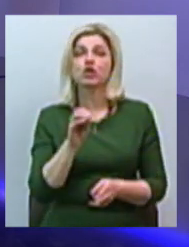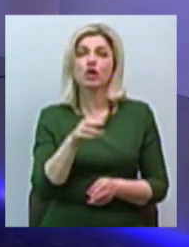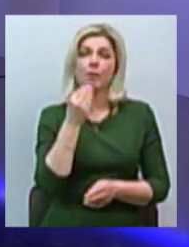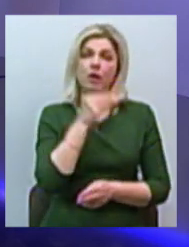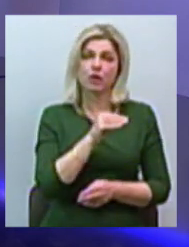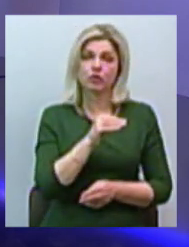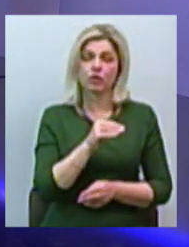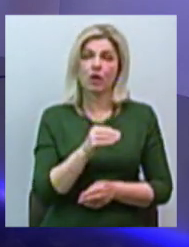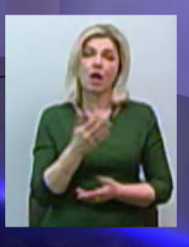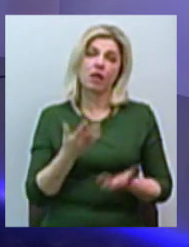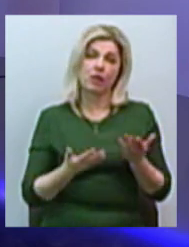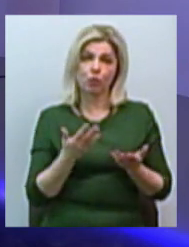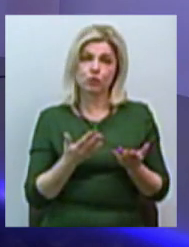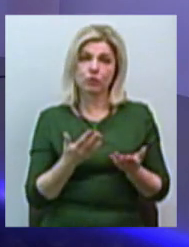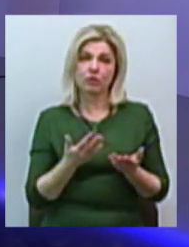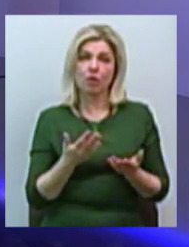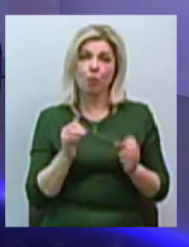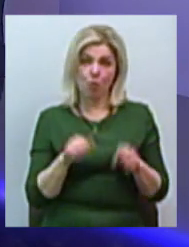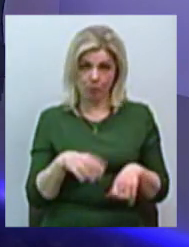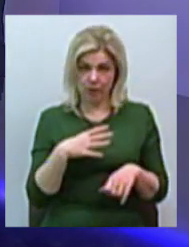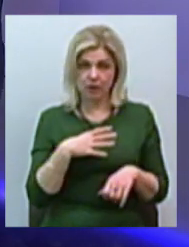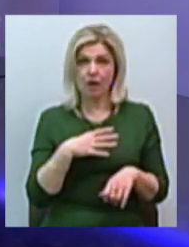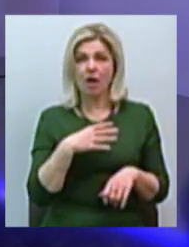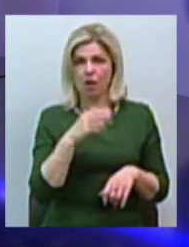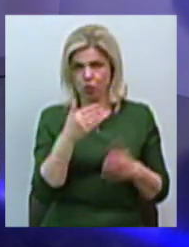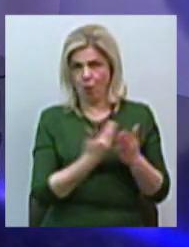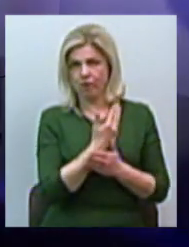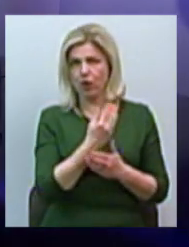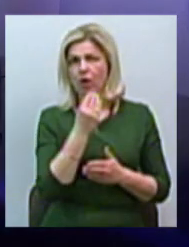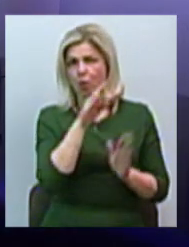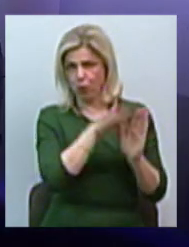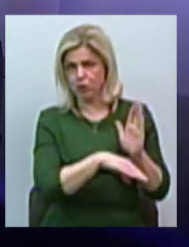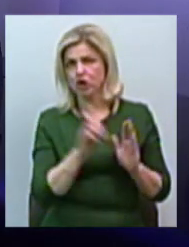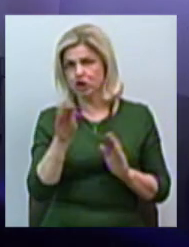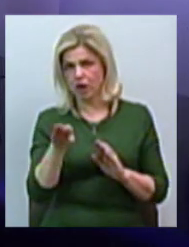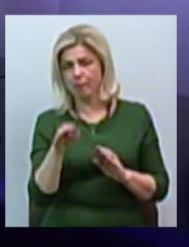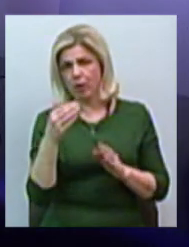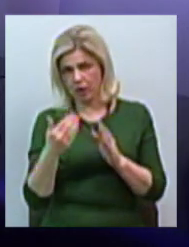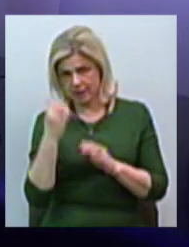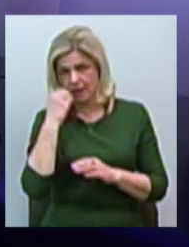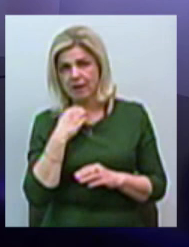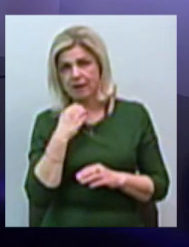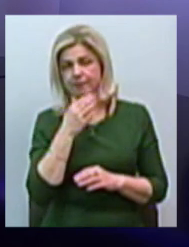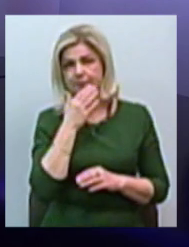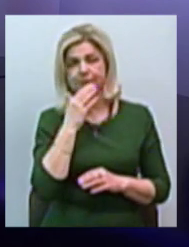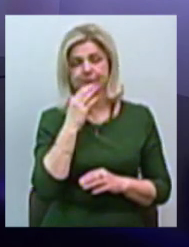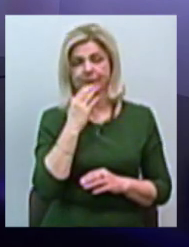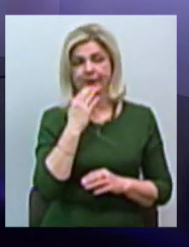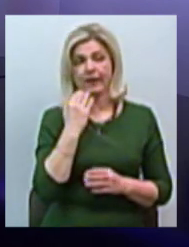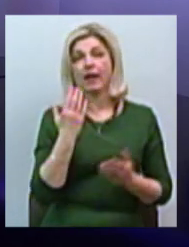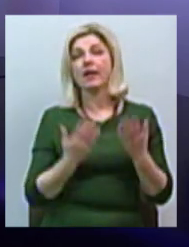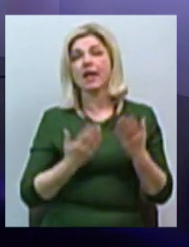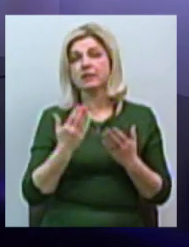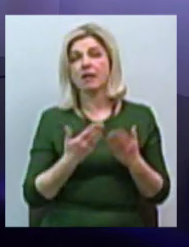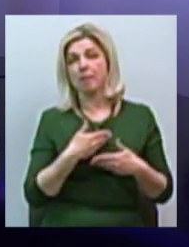нові будуть гірші і менші вигідні, ніж модернізувати старі? якщо ми становимося